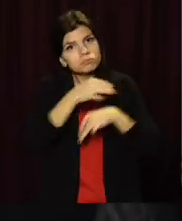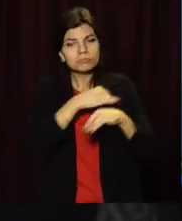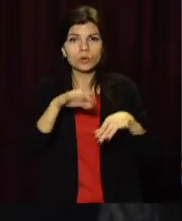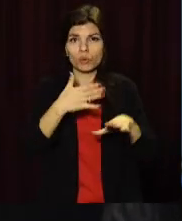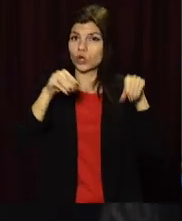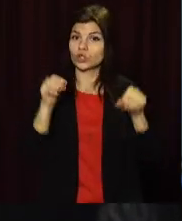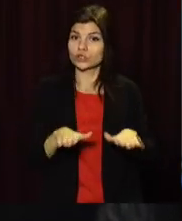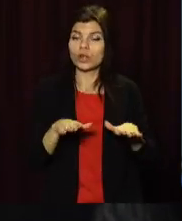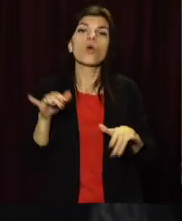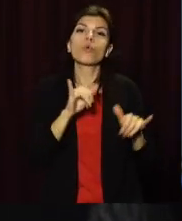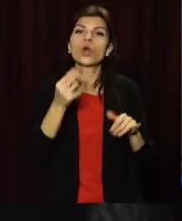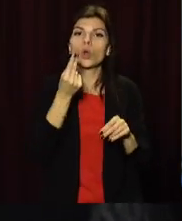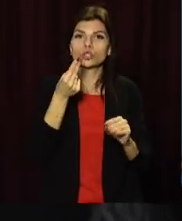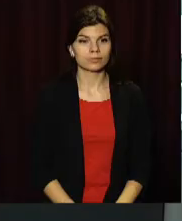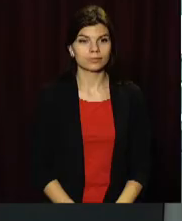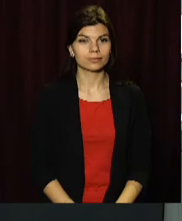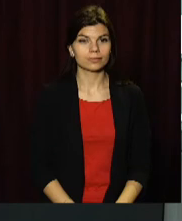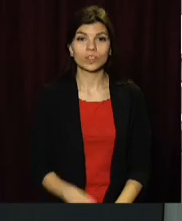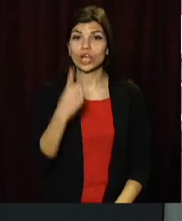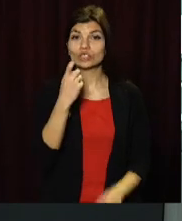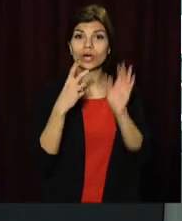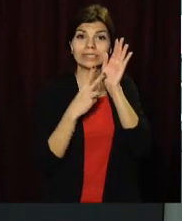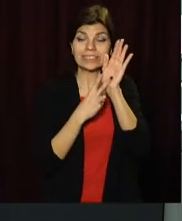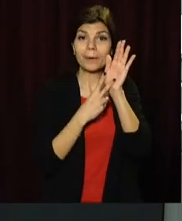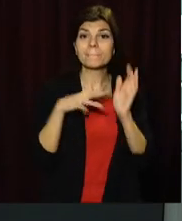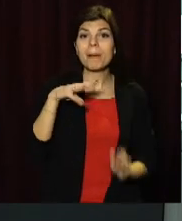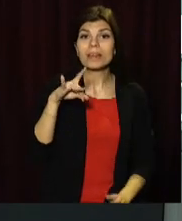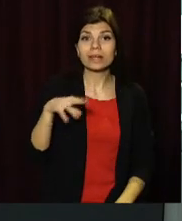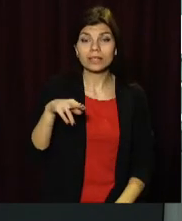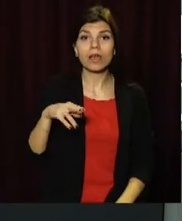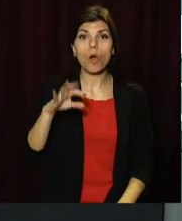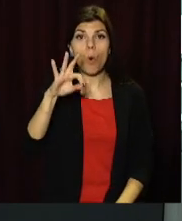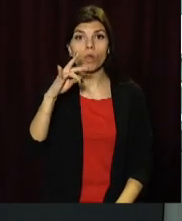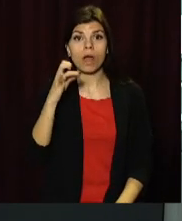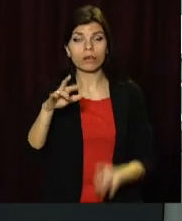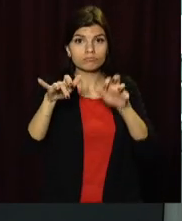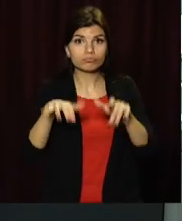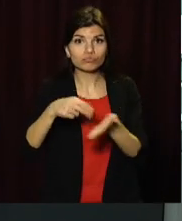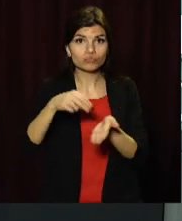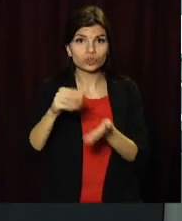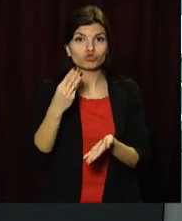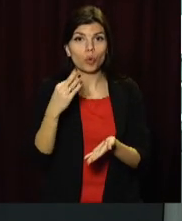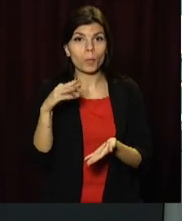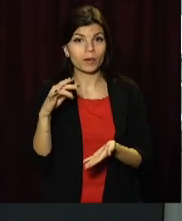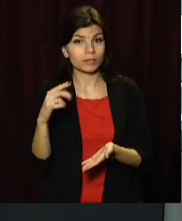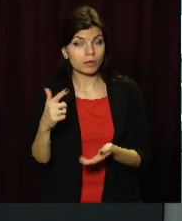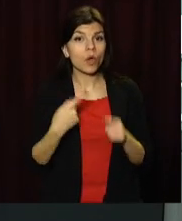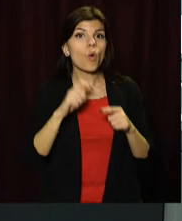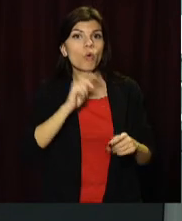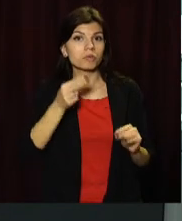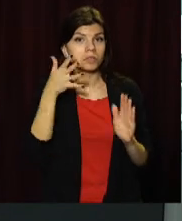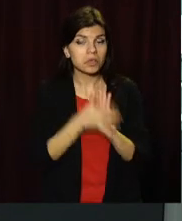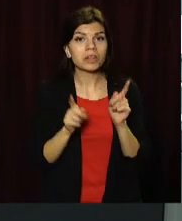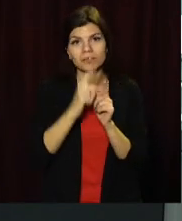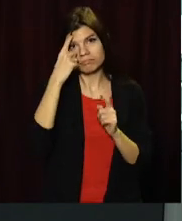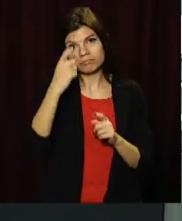приймати рішення, куди підуть ці кошти. 107 мільярдів на онлайн-шопінг – саме стільки грошей цьогоріч витратили українці. Такі